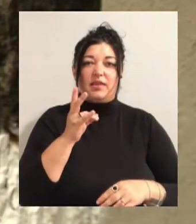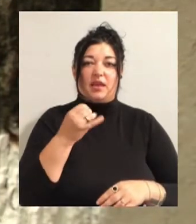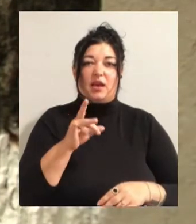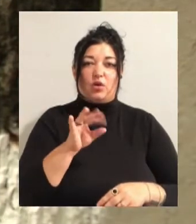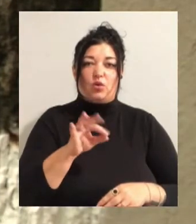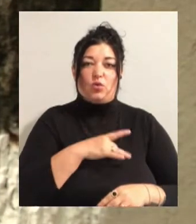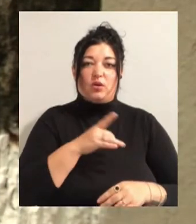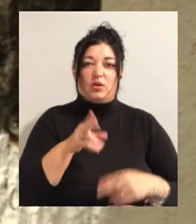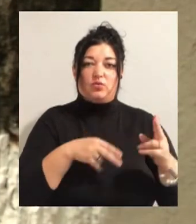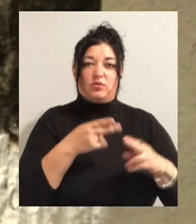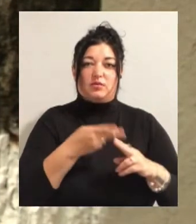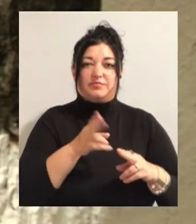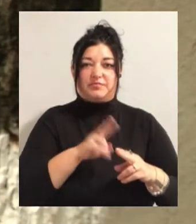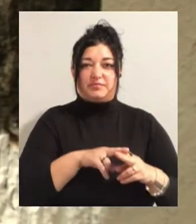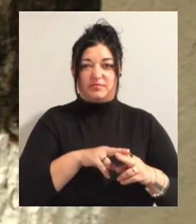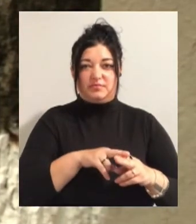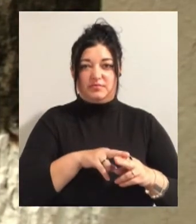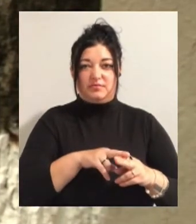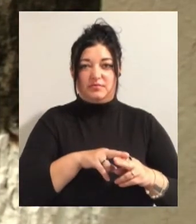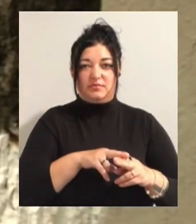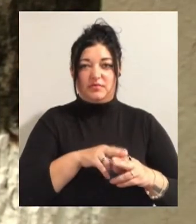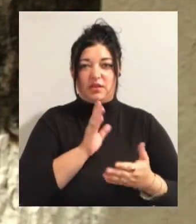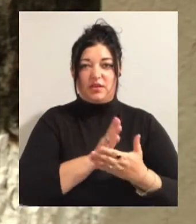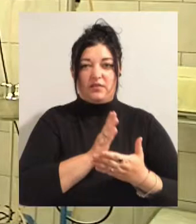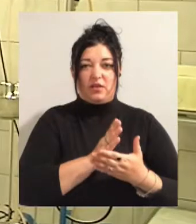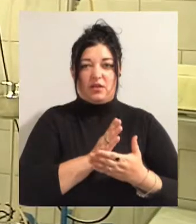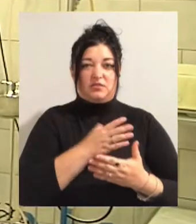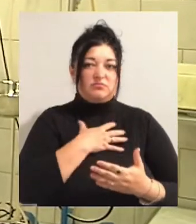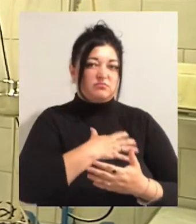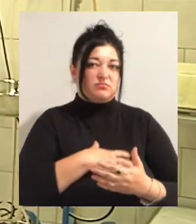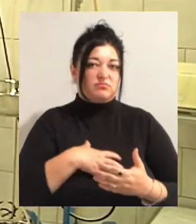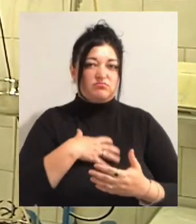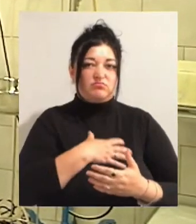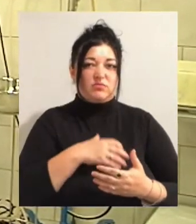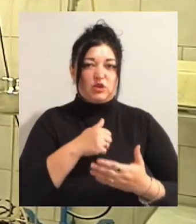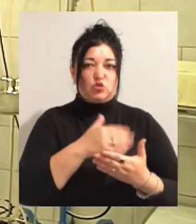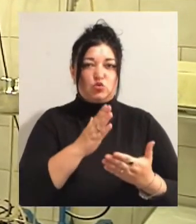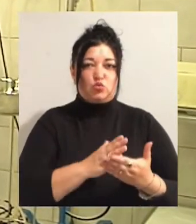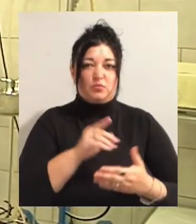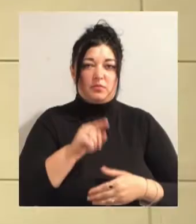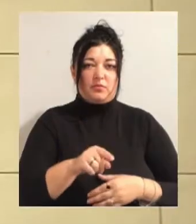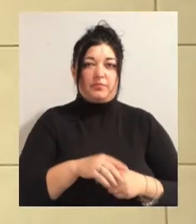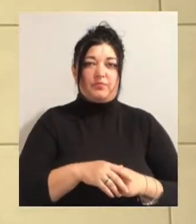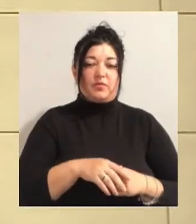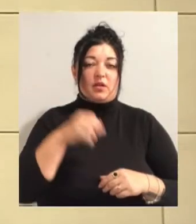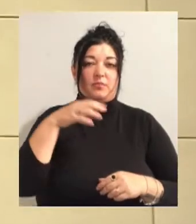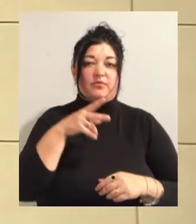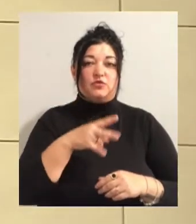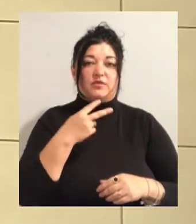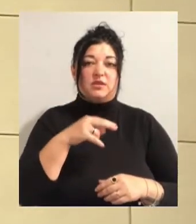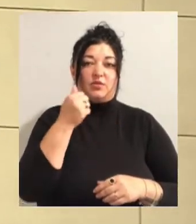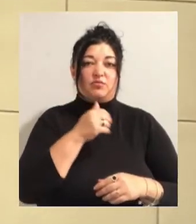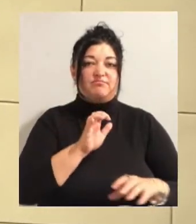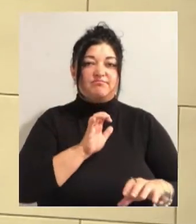з біполярним пінцетом є вторим поважністю інструментом. Цю однокупельну лампу 2020 року виготовлення